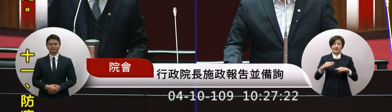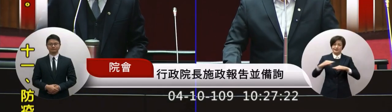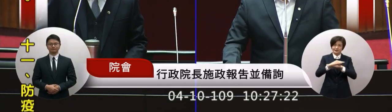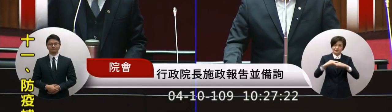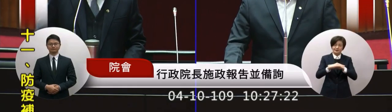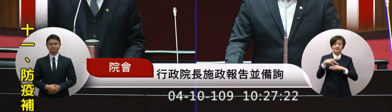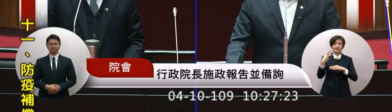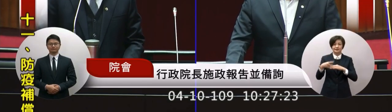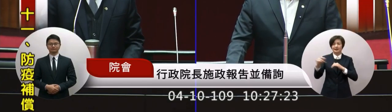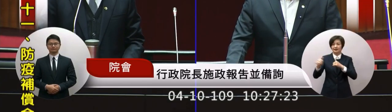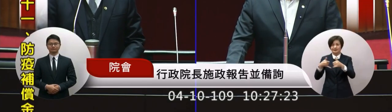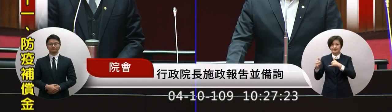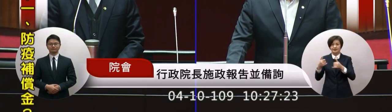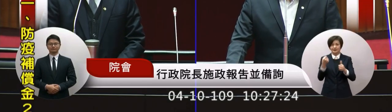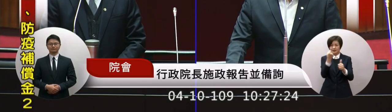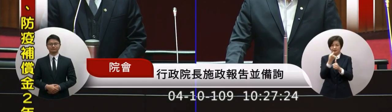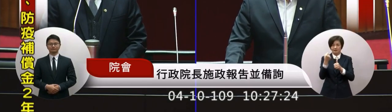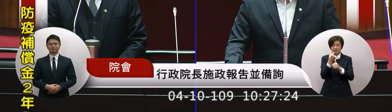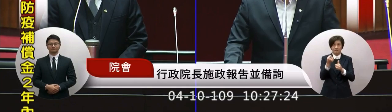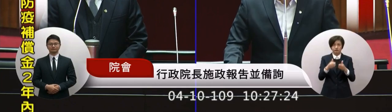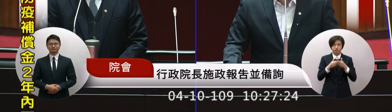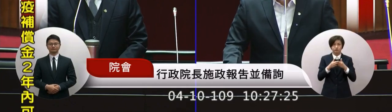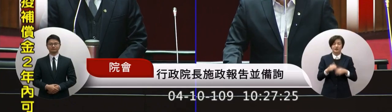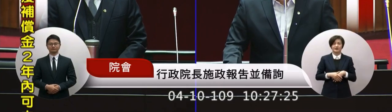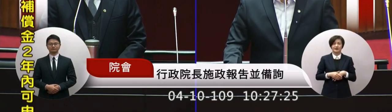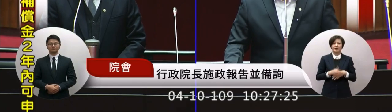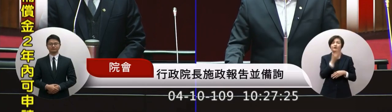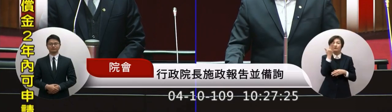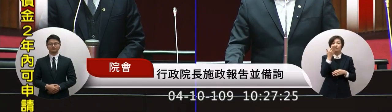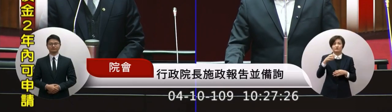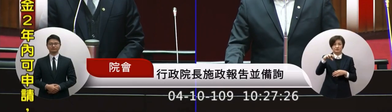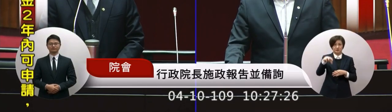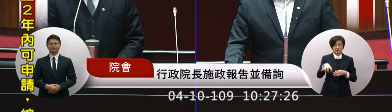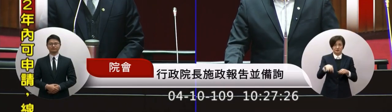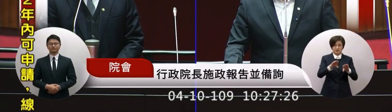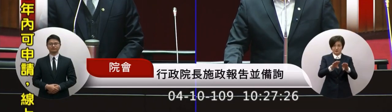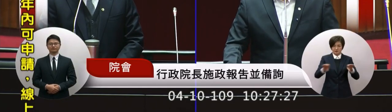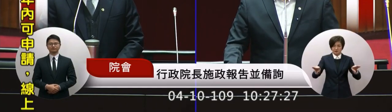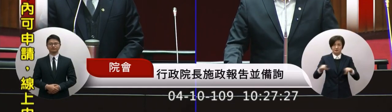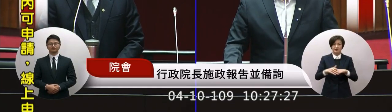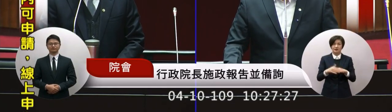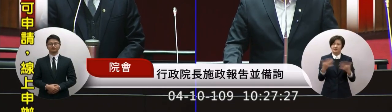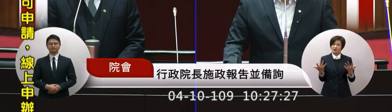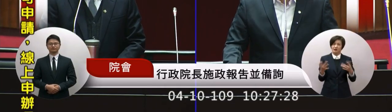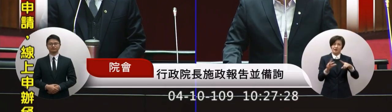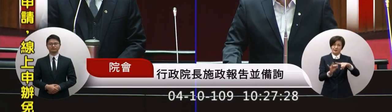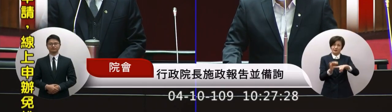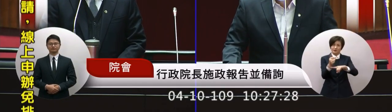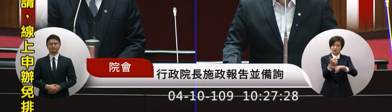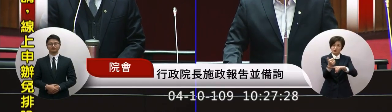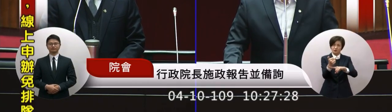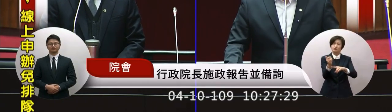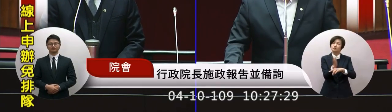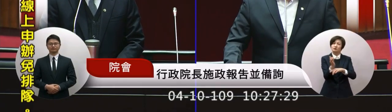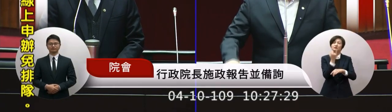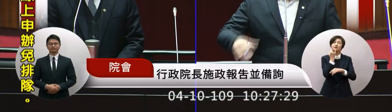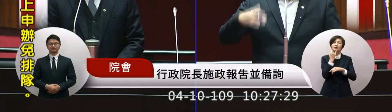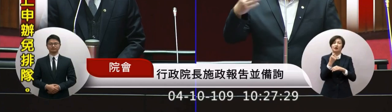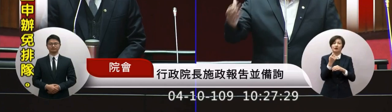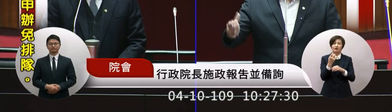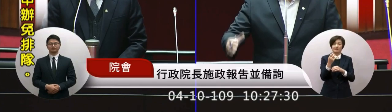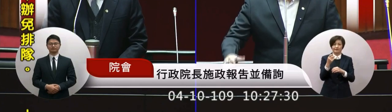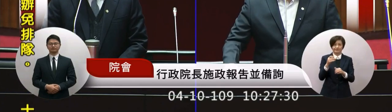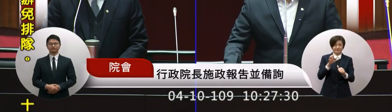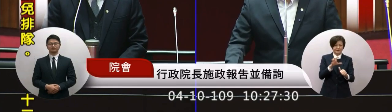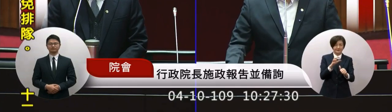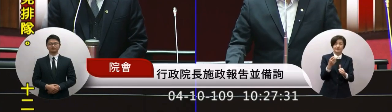控希望說我們的各個景點的停車場就大概呢讓他們停百分之五十的車來管制